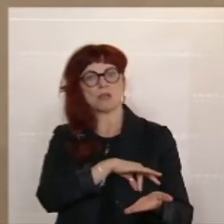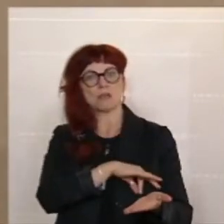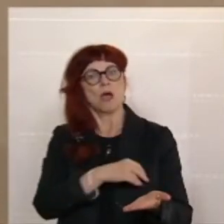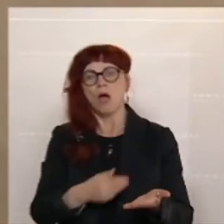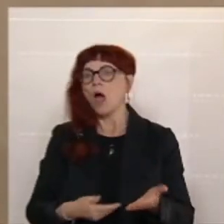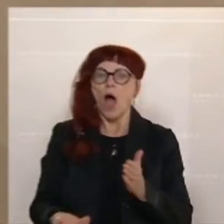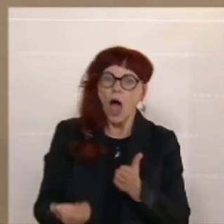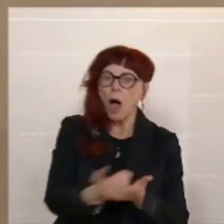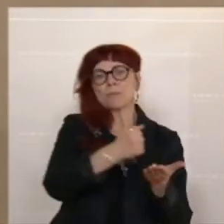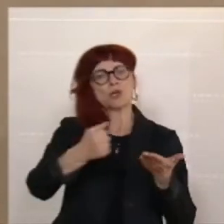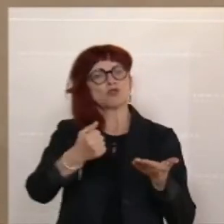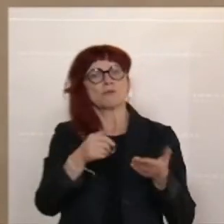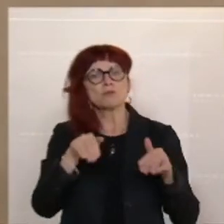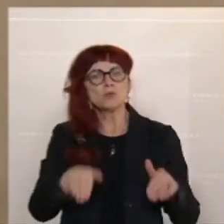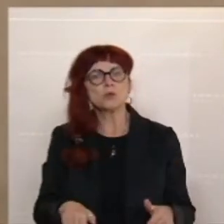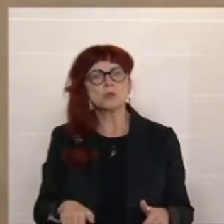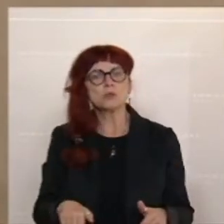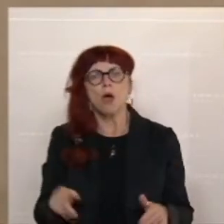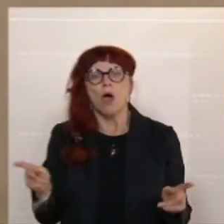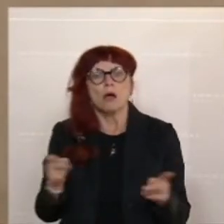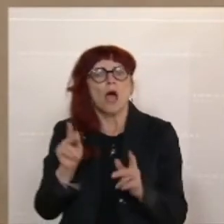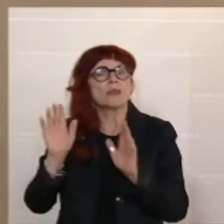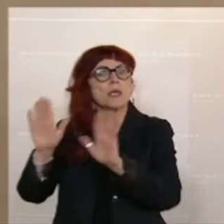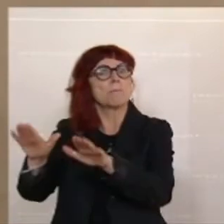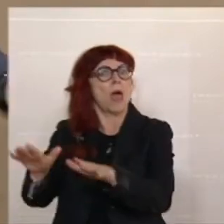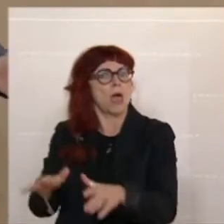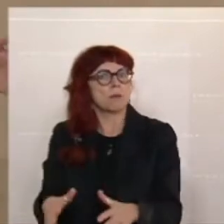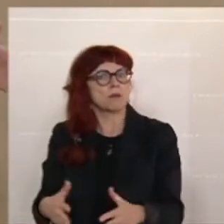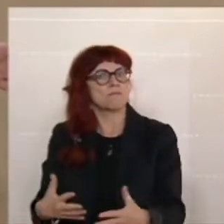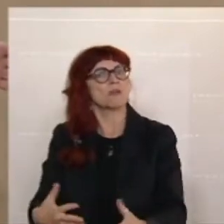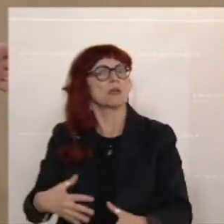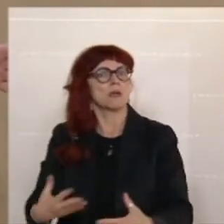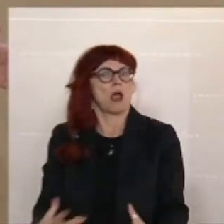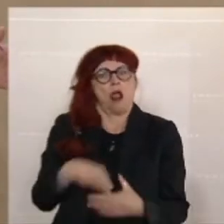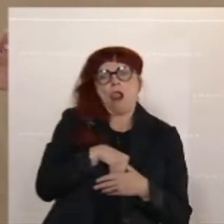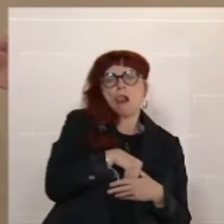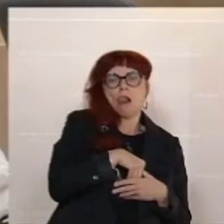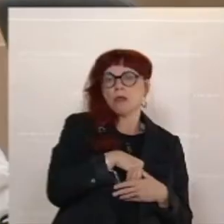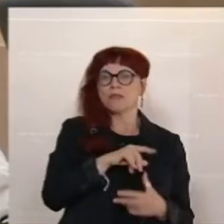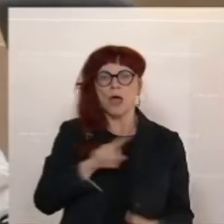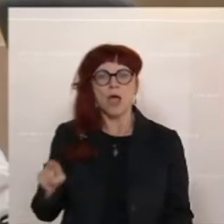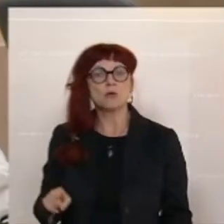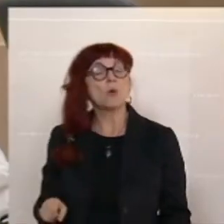abgeschöpft werden. Das kann man denen nicht lassen als Beute. Was macht die ÖVP?